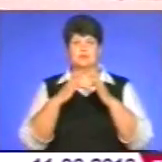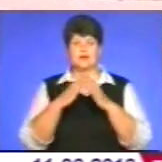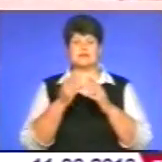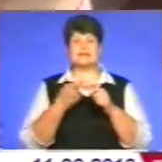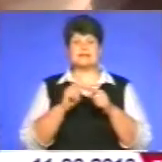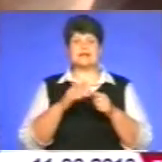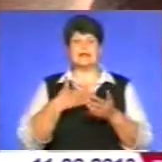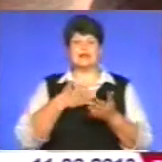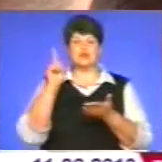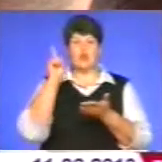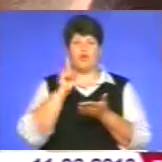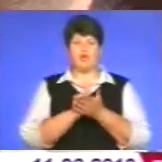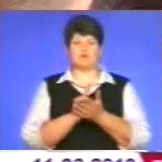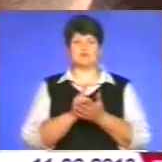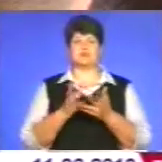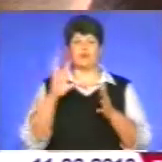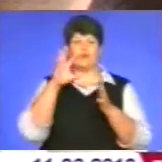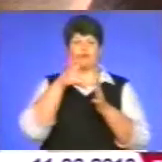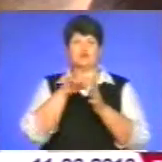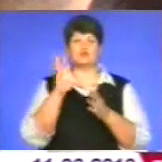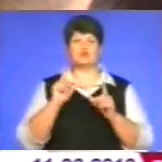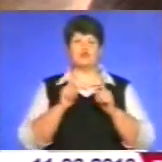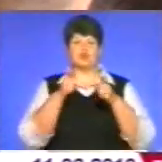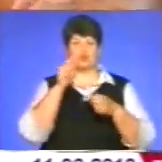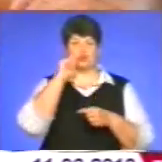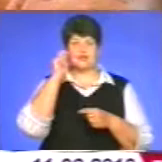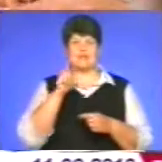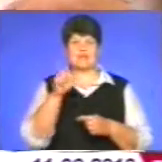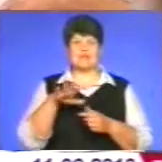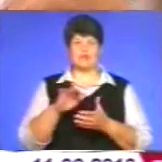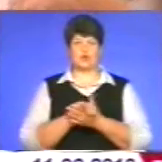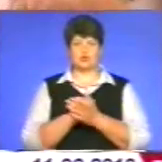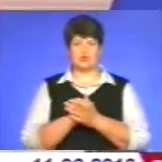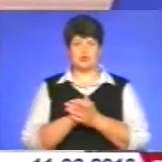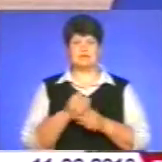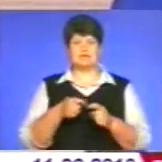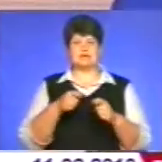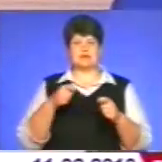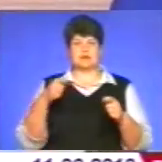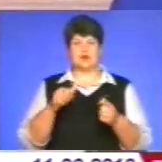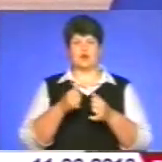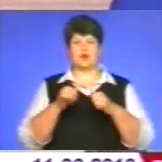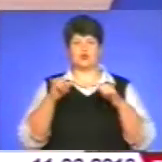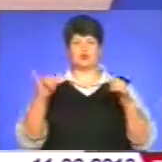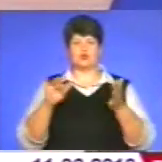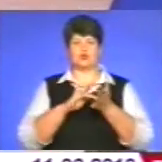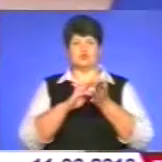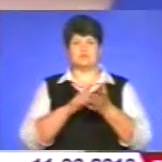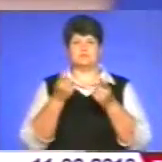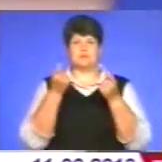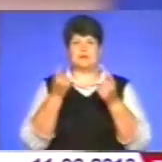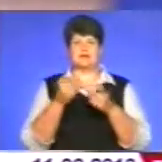'язок, але й передумова вступу України до Євросоюзу, зазначають учасники. Стримує розвиток туризму, недостатній рівень